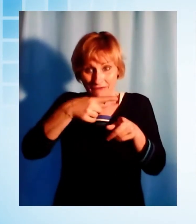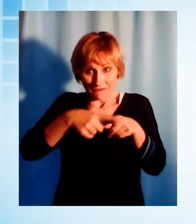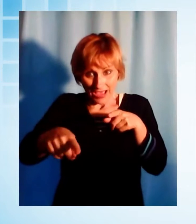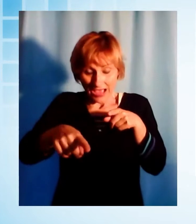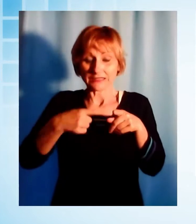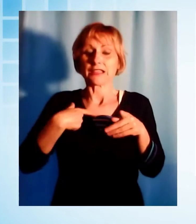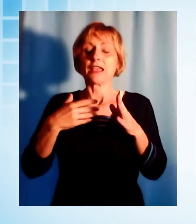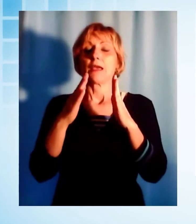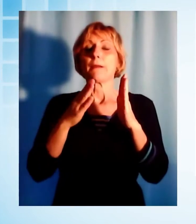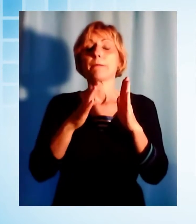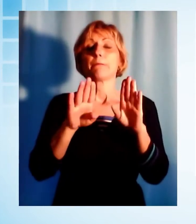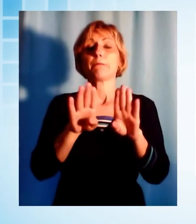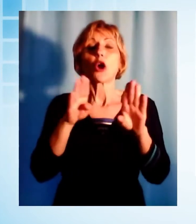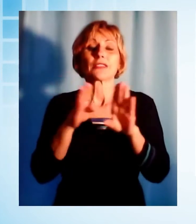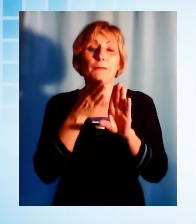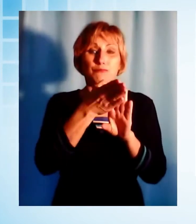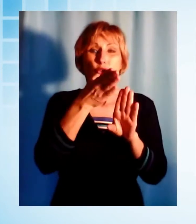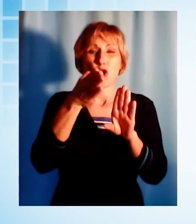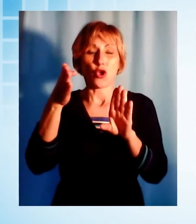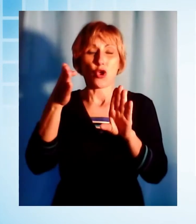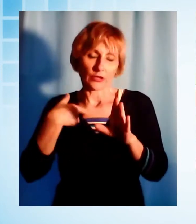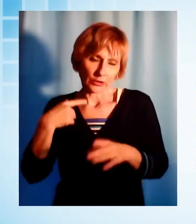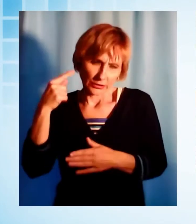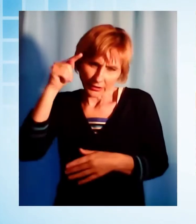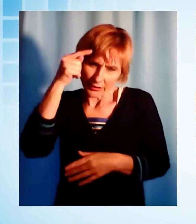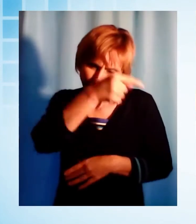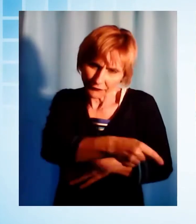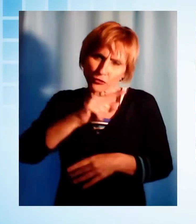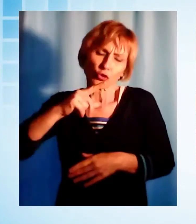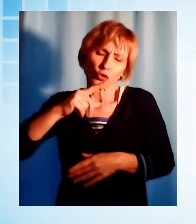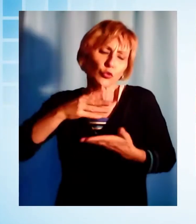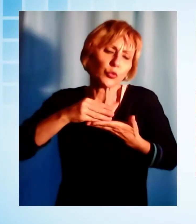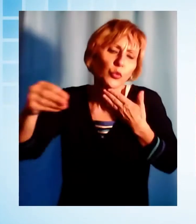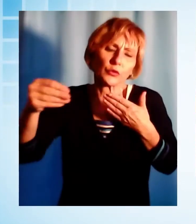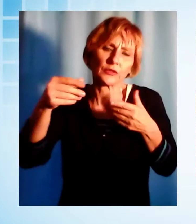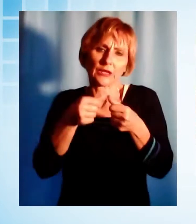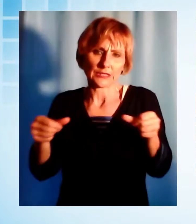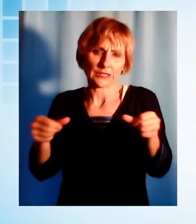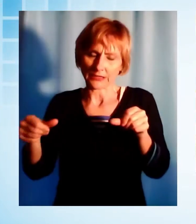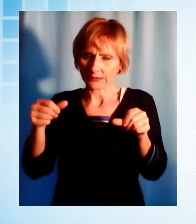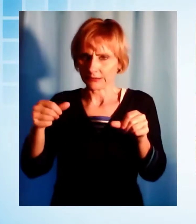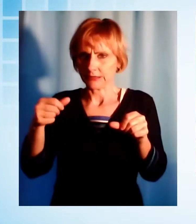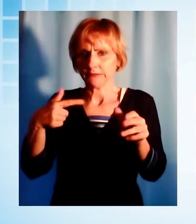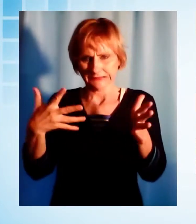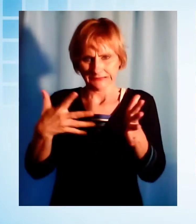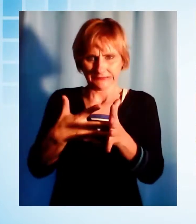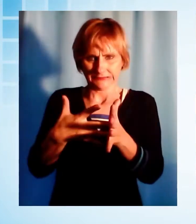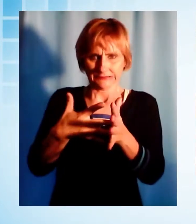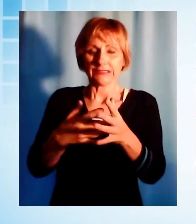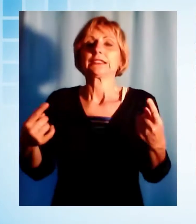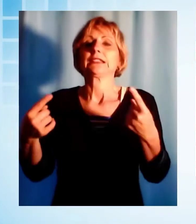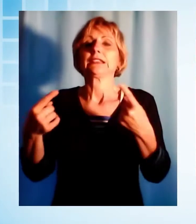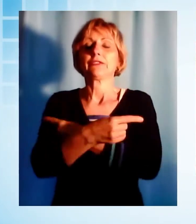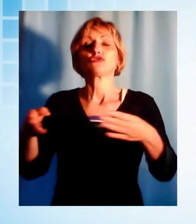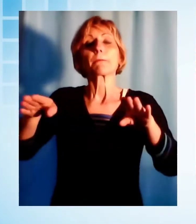avevano incontrato non poche difficoltà a raggiungere tutti i residenti del territorio. Per quanto riguarda invece l'unione dei comuni della Maria Valle